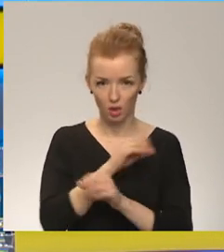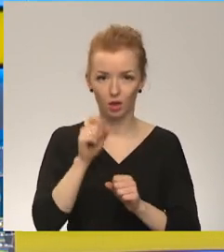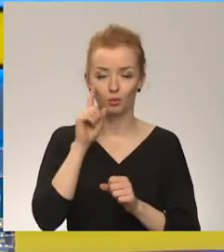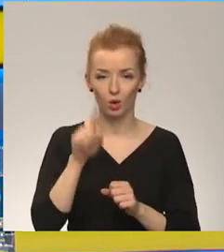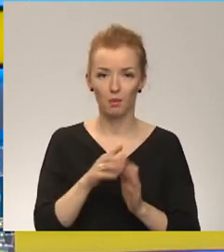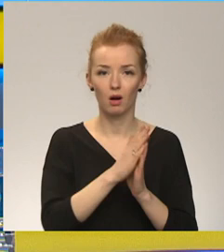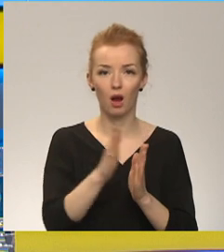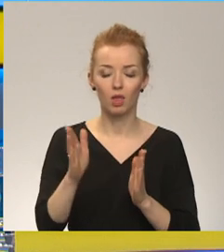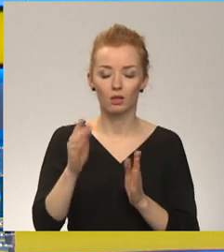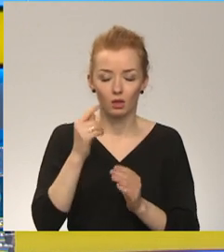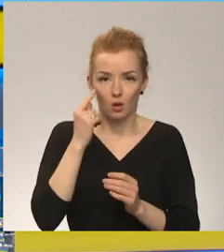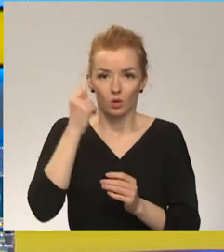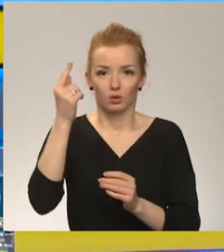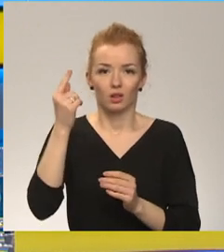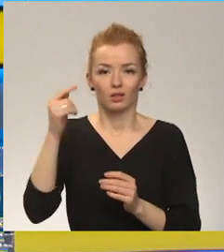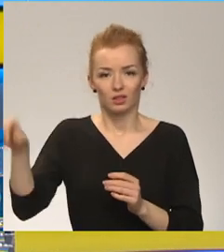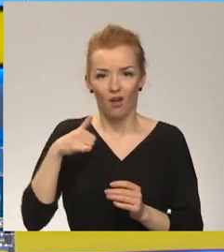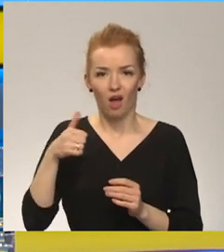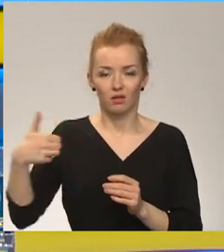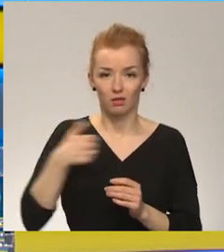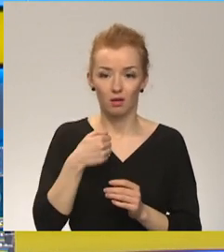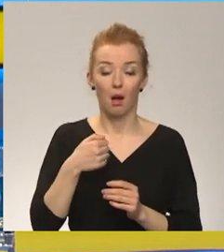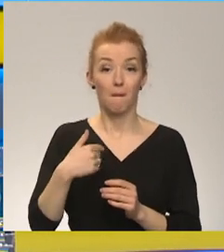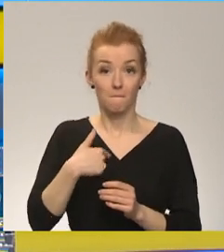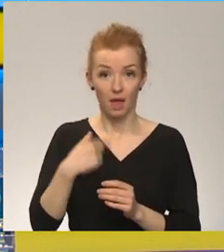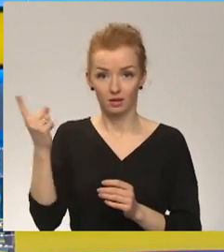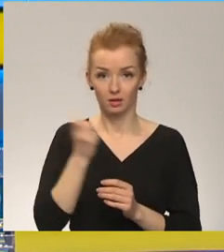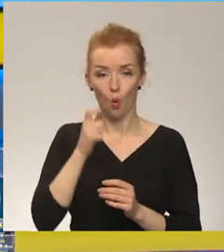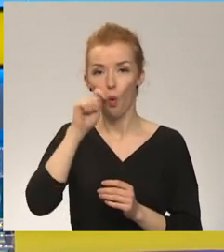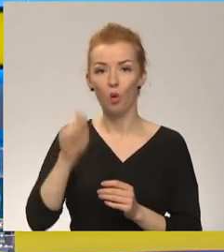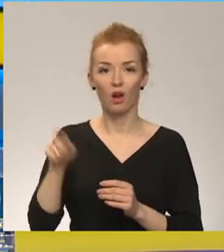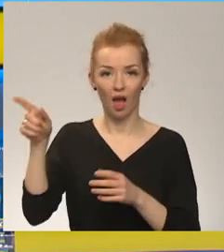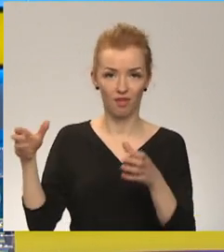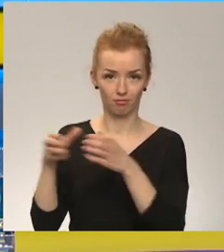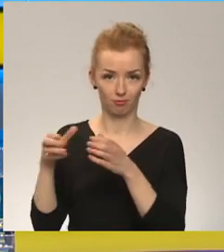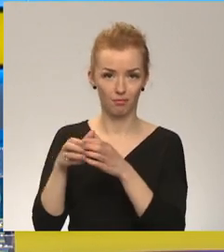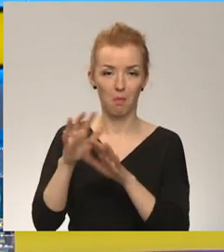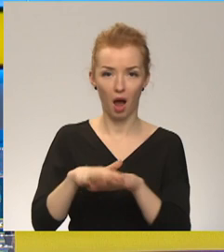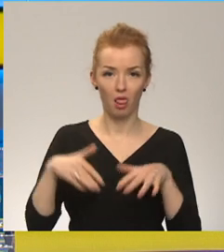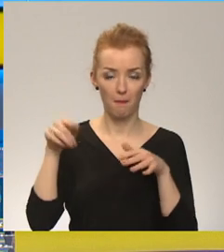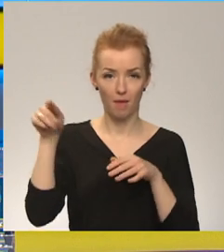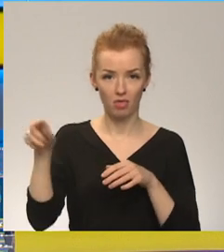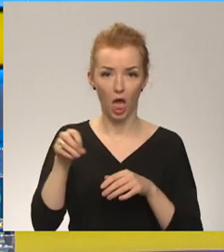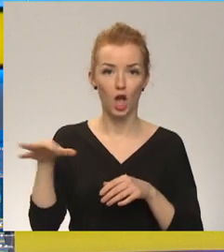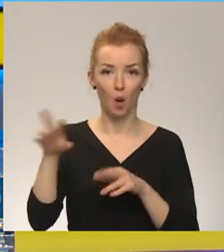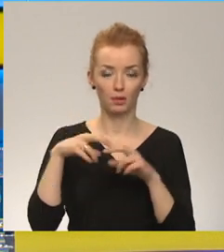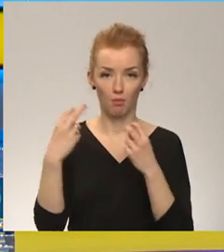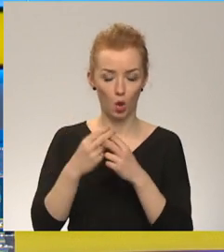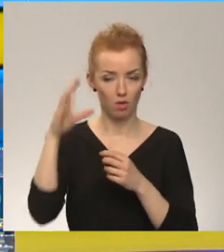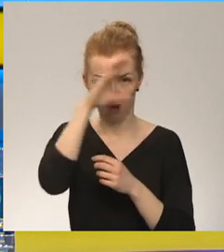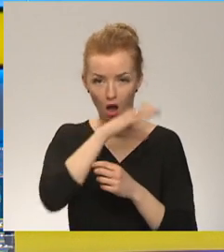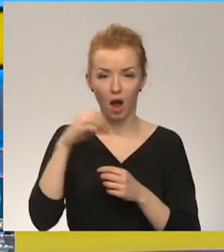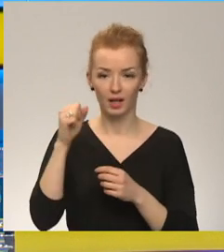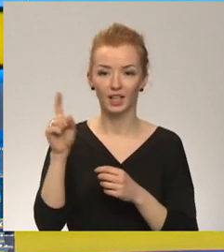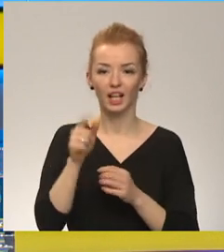pamodināja kādu ziņu vai kādu zvans. Man tie bija kolēģi Ukrainas delegācijā Parlamentārijā Asamblejā Eiropas padomē. Mēs naktī, mums ir tāds